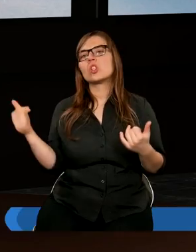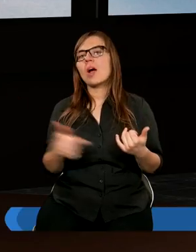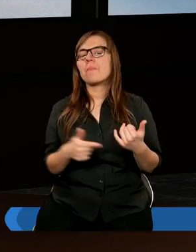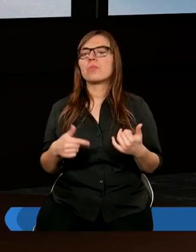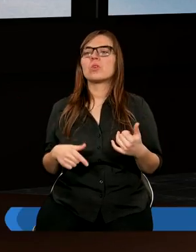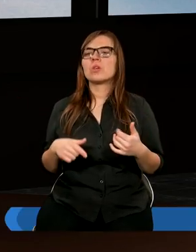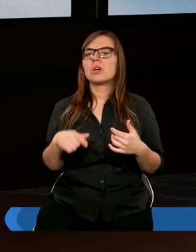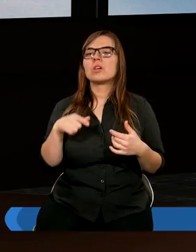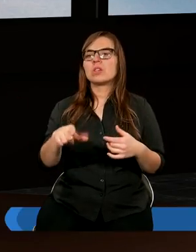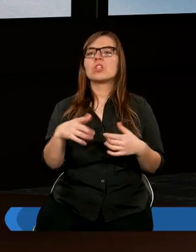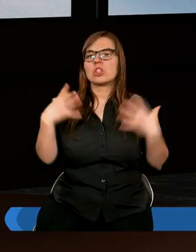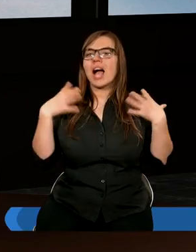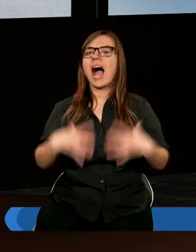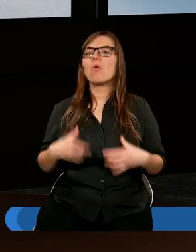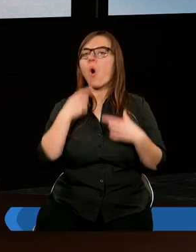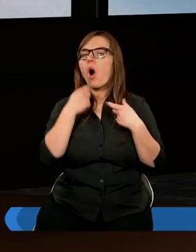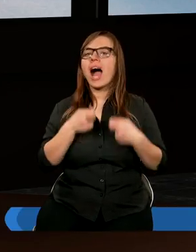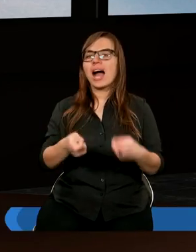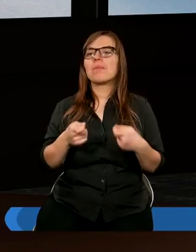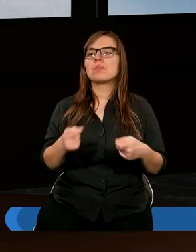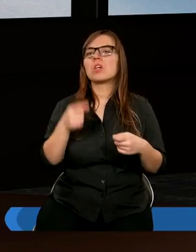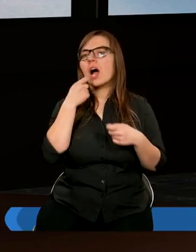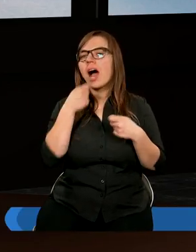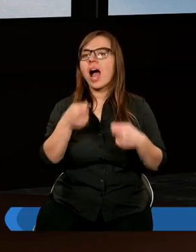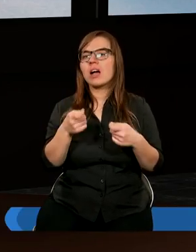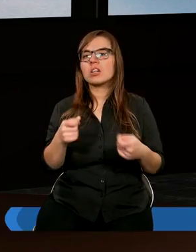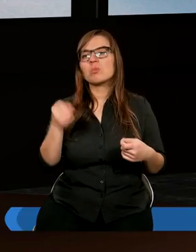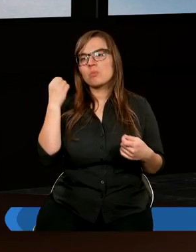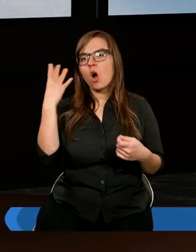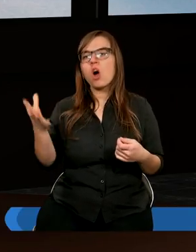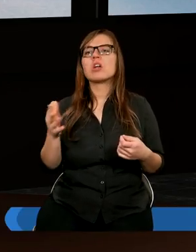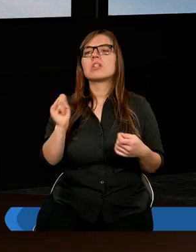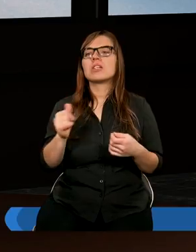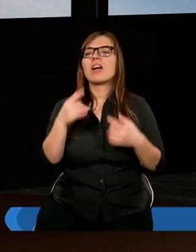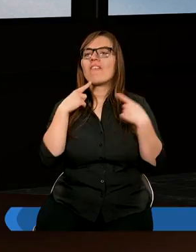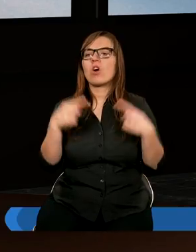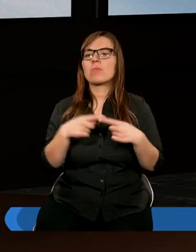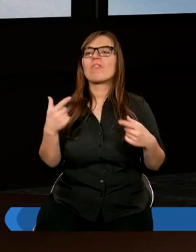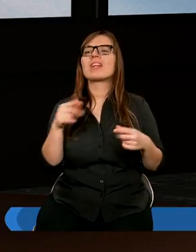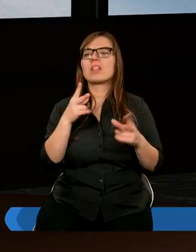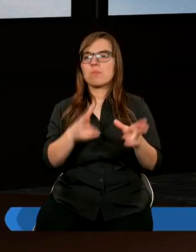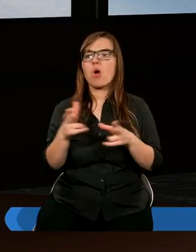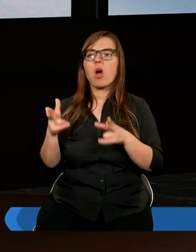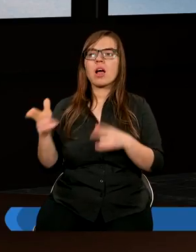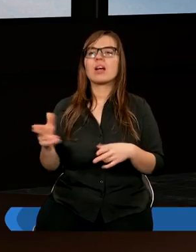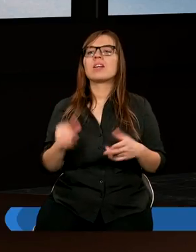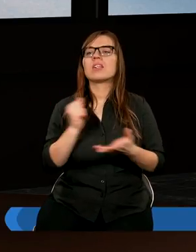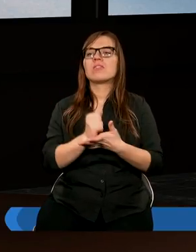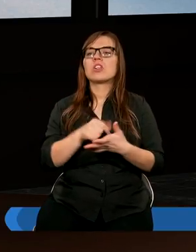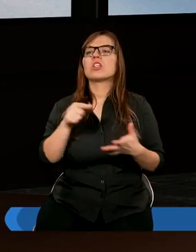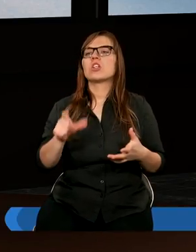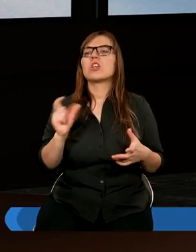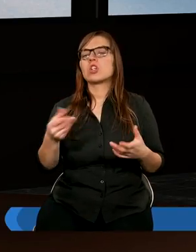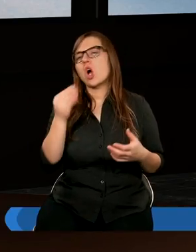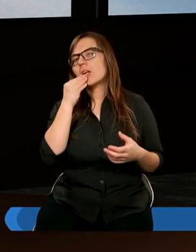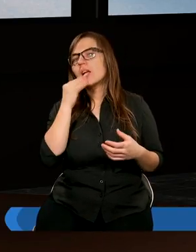Trzeba ciało karmić i karmić je mądrze i w odpowiednich porach. Czyli kwestia tego,